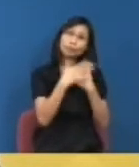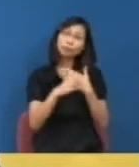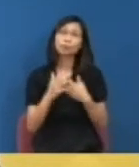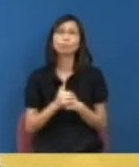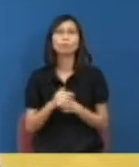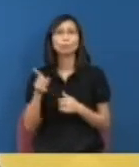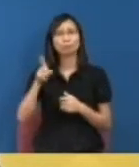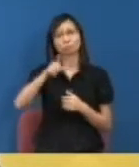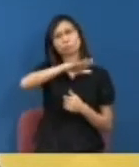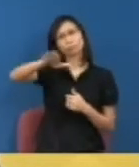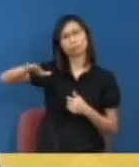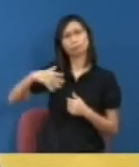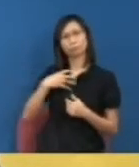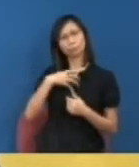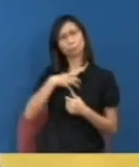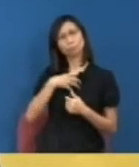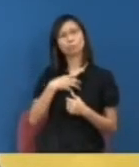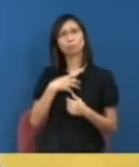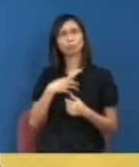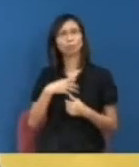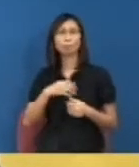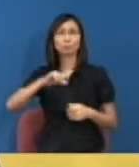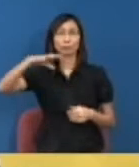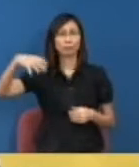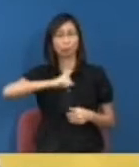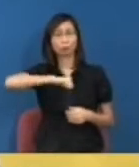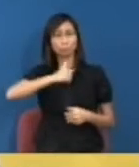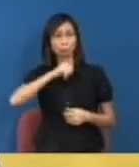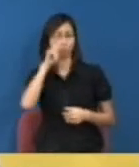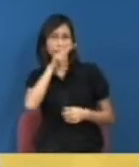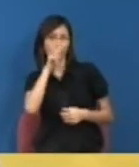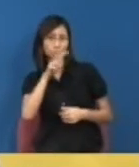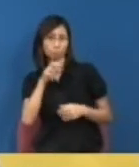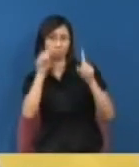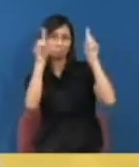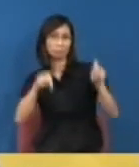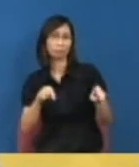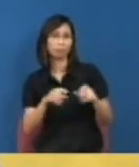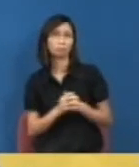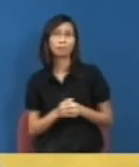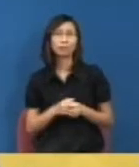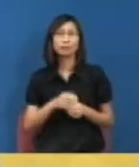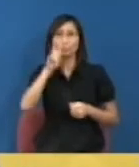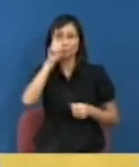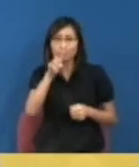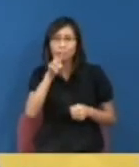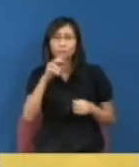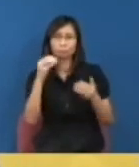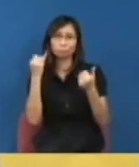感覺就說一個校長遇見這些問題是否要直接見學生會會長呢